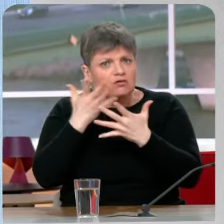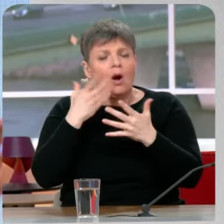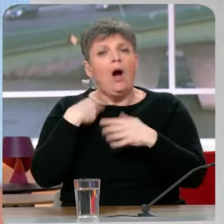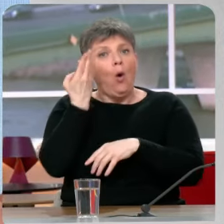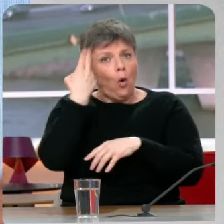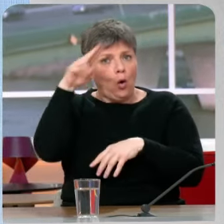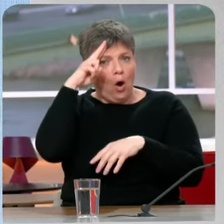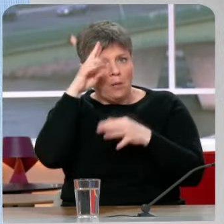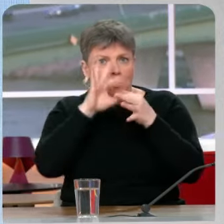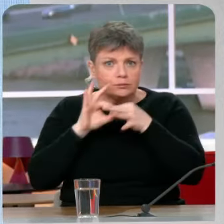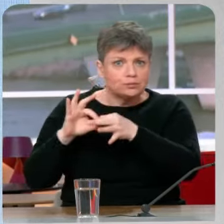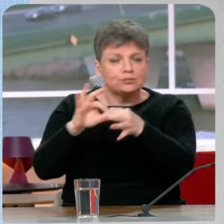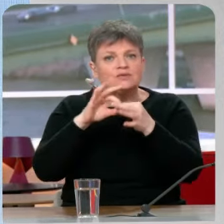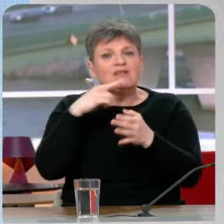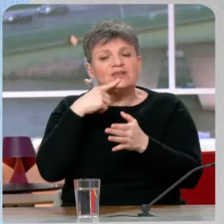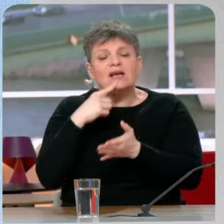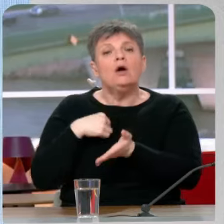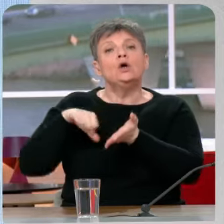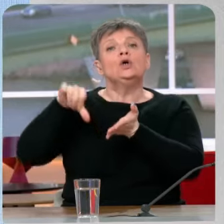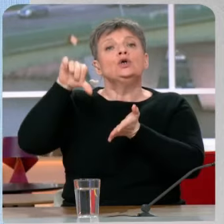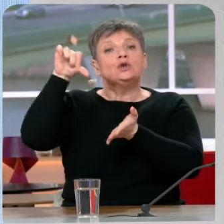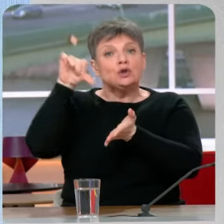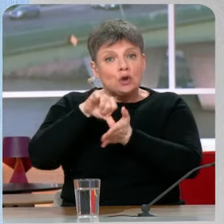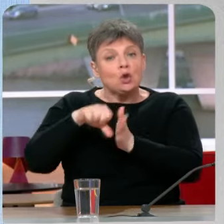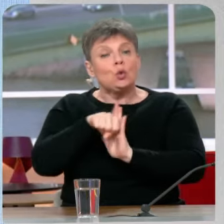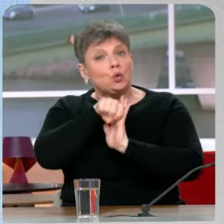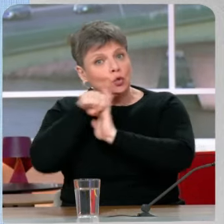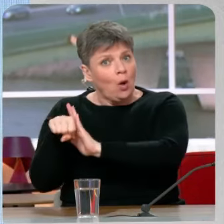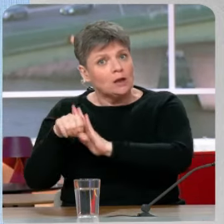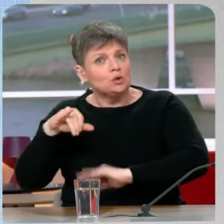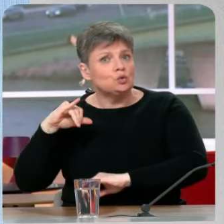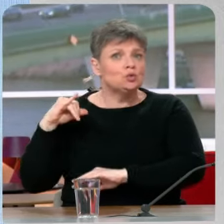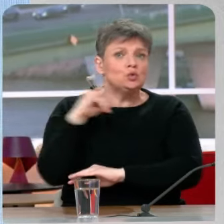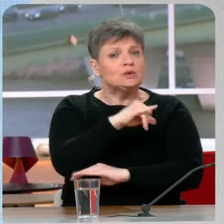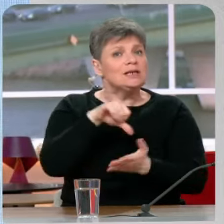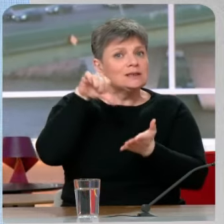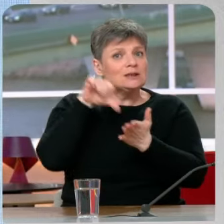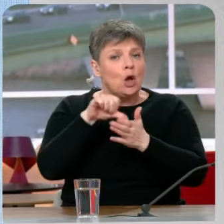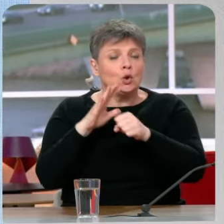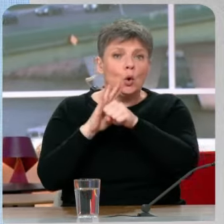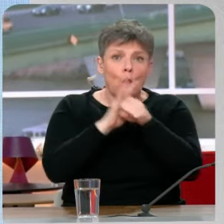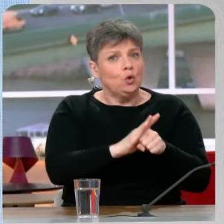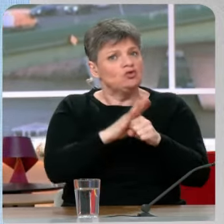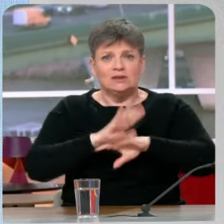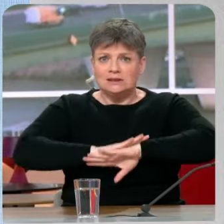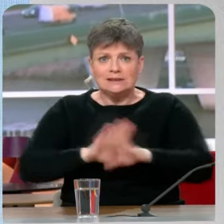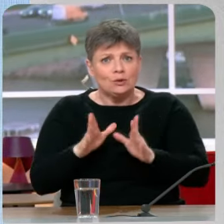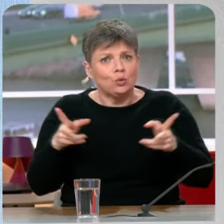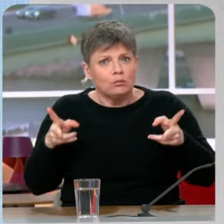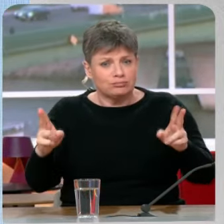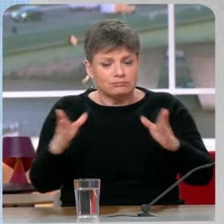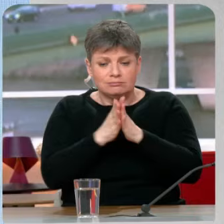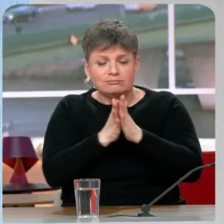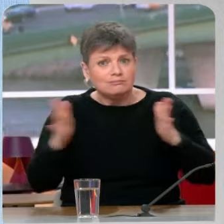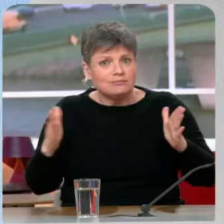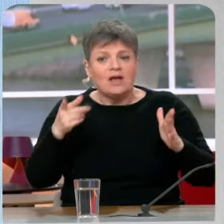va du centre droit au centre, au centre gauche, de façon à stabiliser notre démocratie européenne, trouver les compromis.